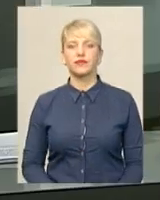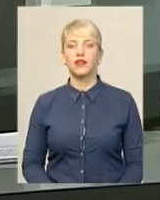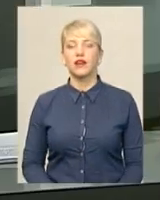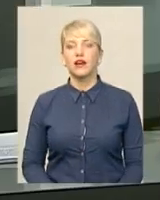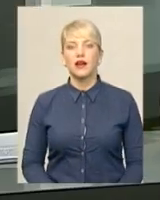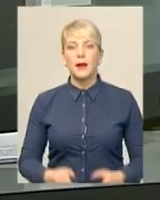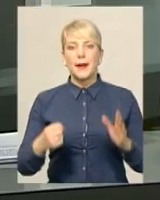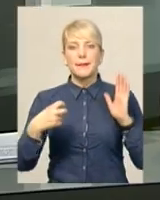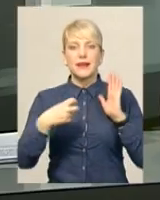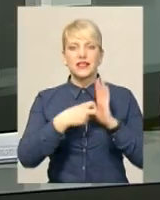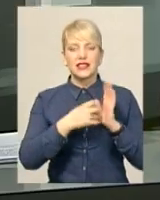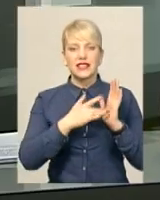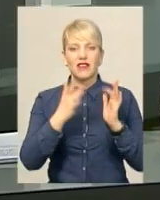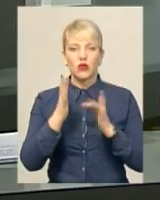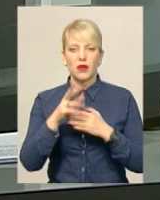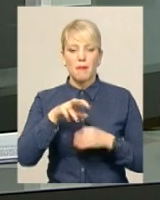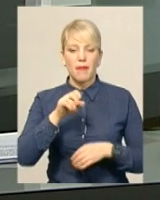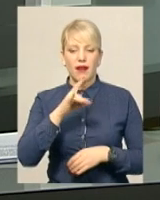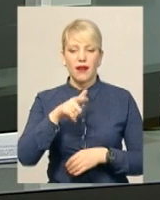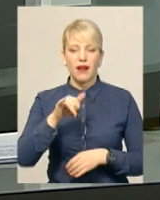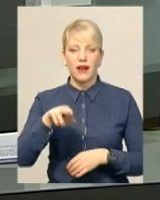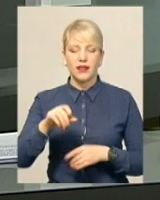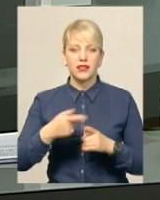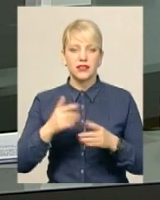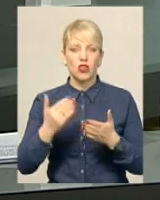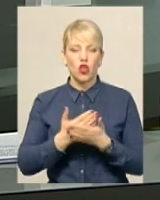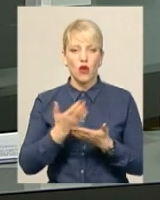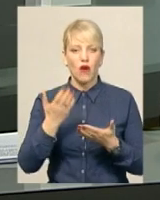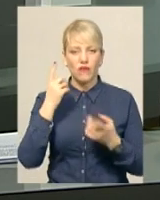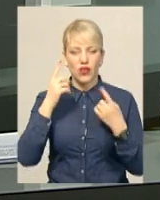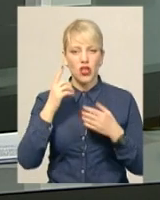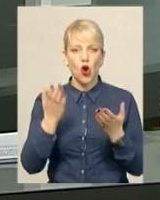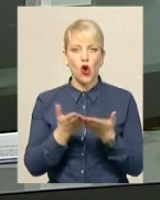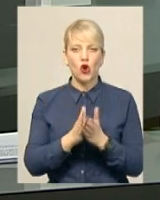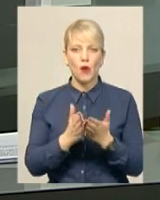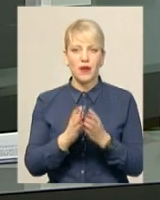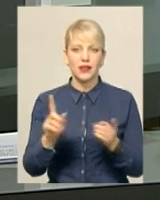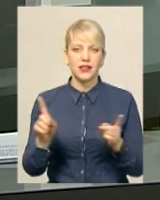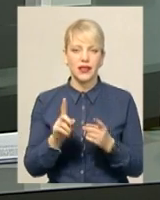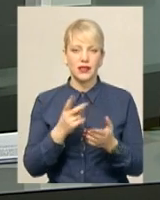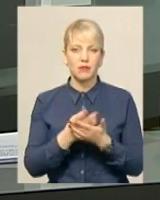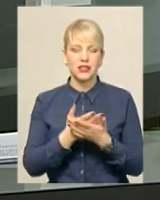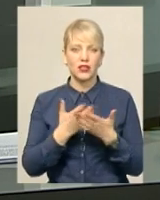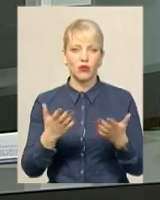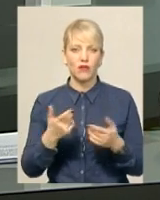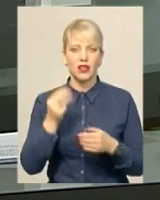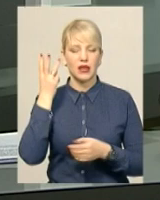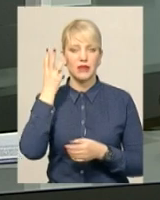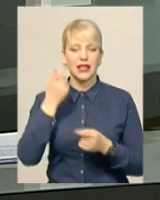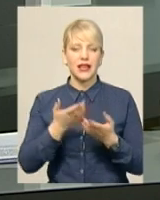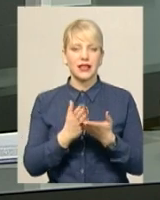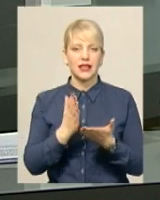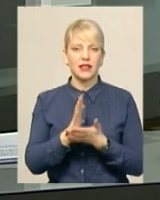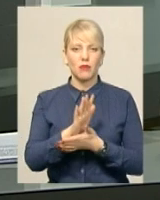«Печатка святої Маргарити» це новий роман письменниці Лори Підгірної, який вона сьогодні презентувала у Хмельницькому. Книга є